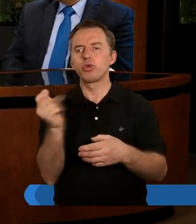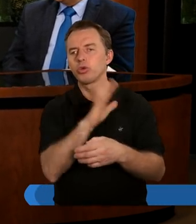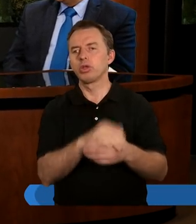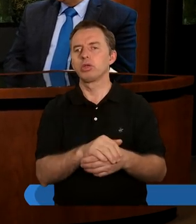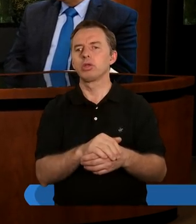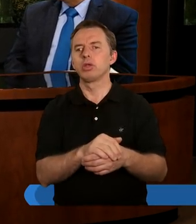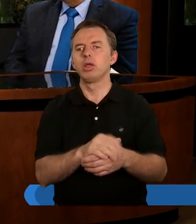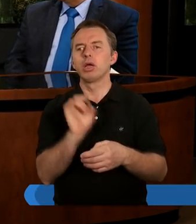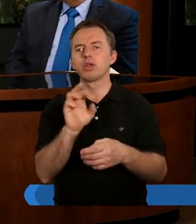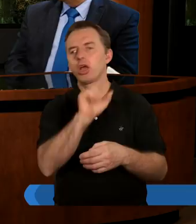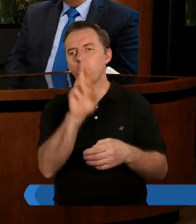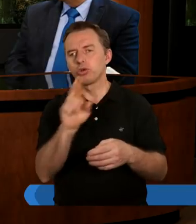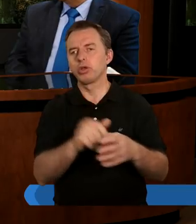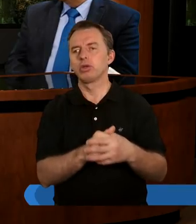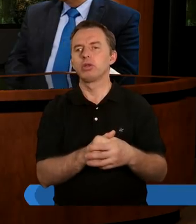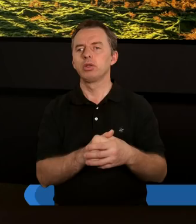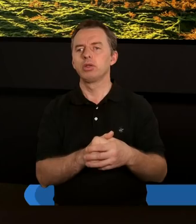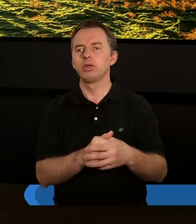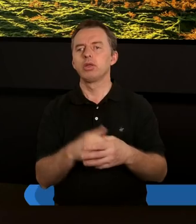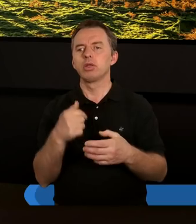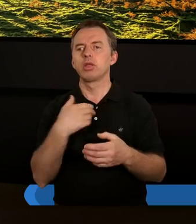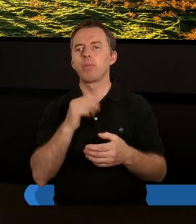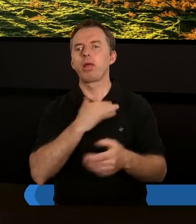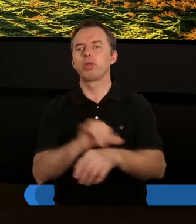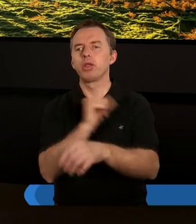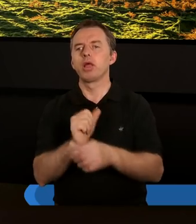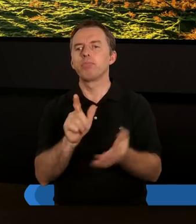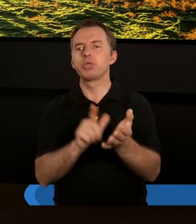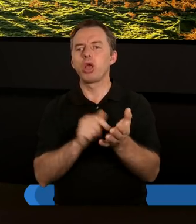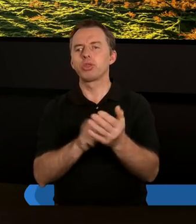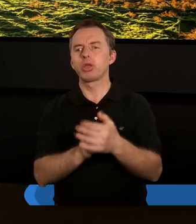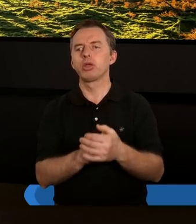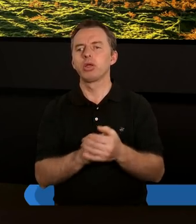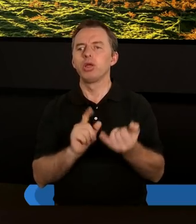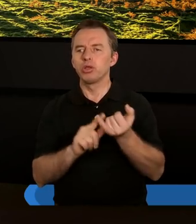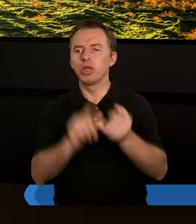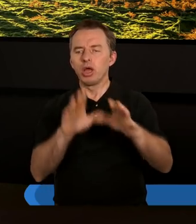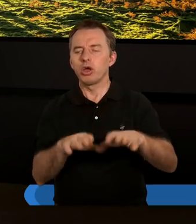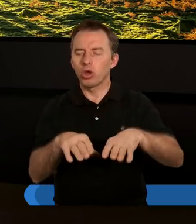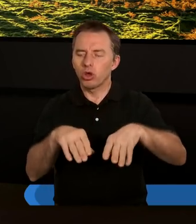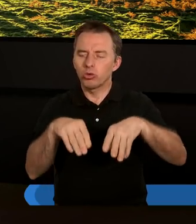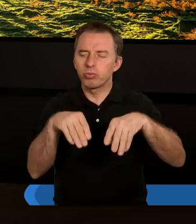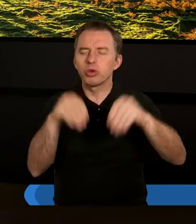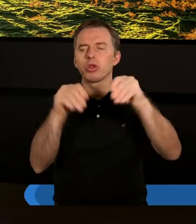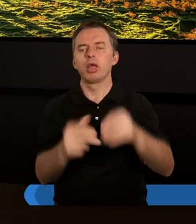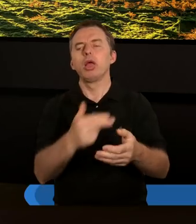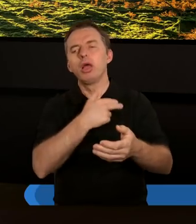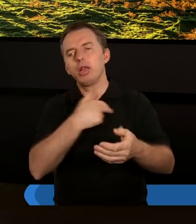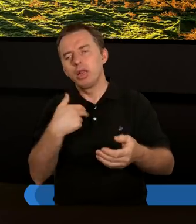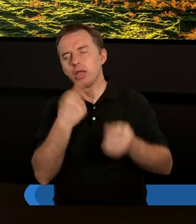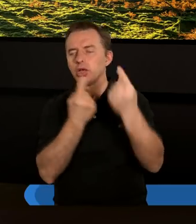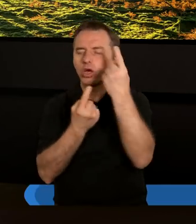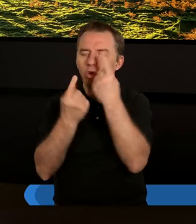Mariusz oraz Grzegorz. Na imię mam Piotr i rozpoczynając nasze